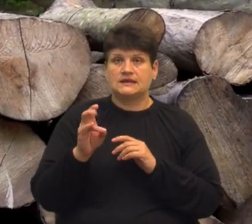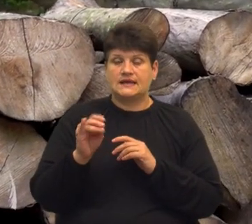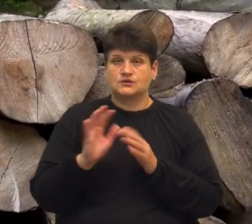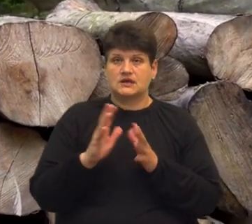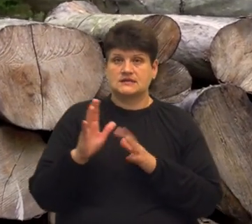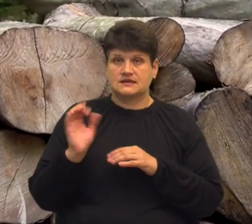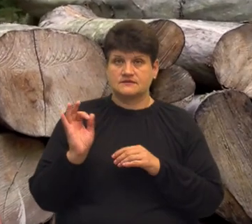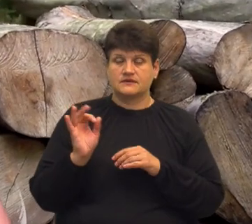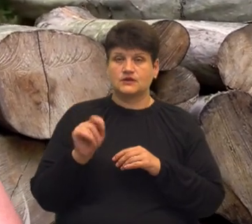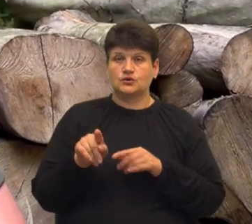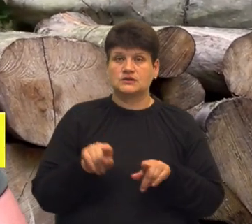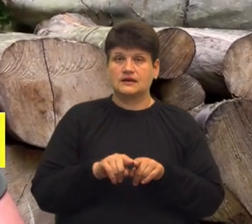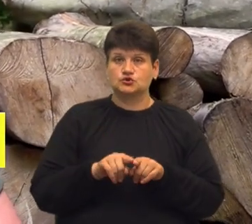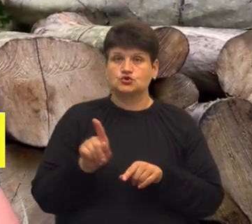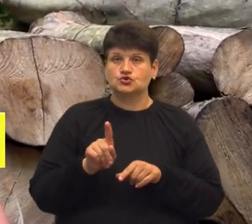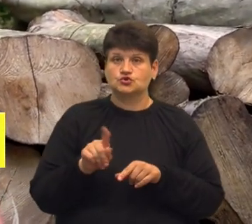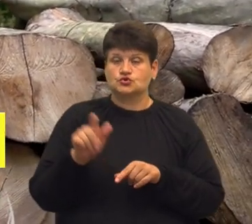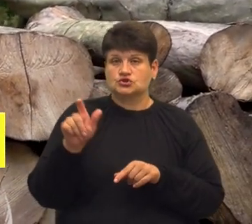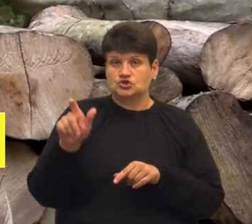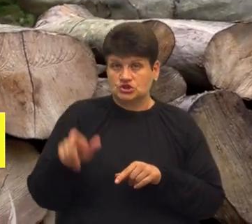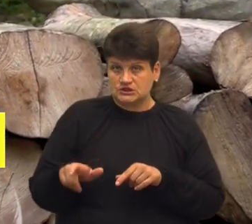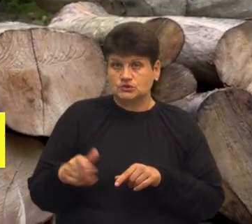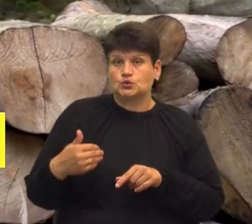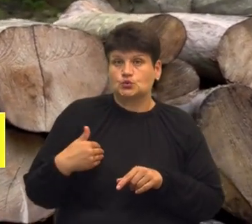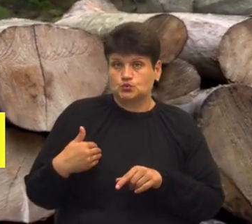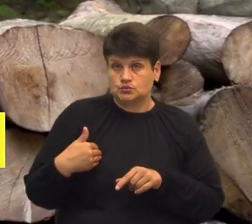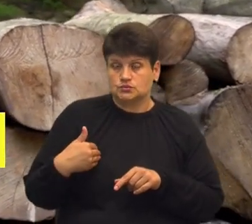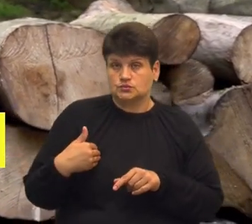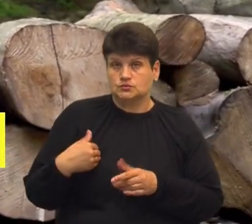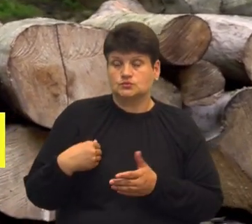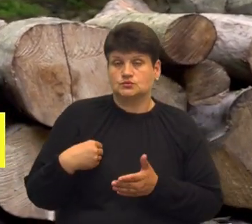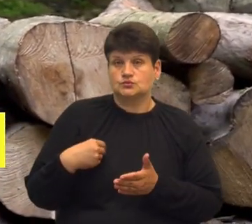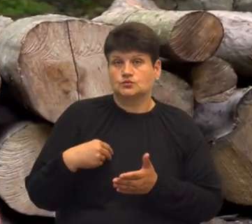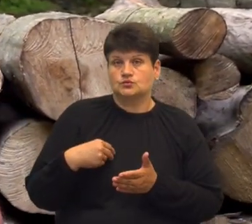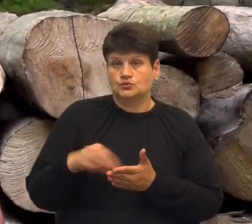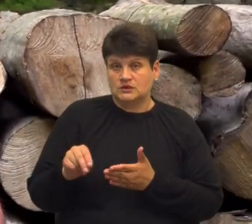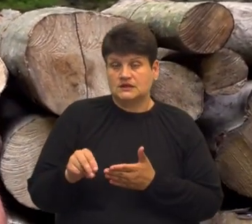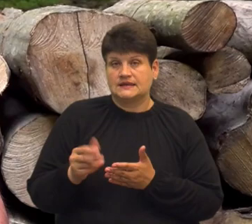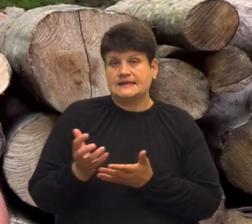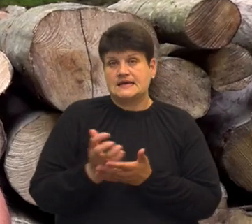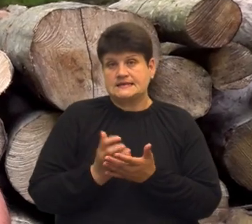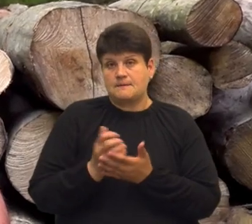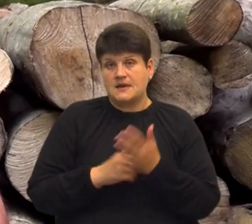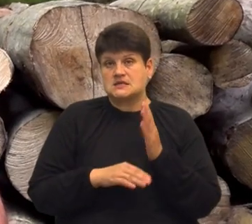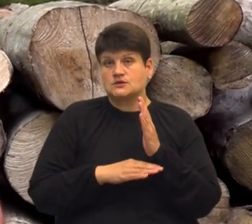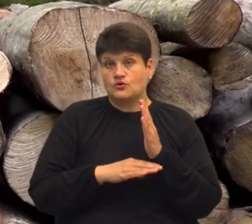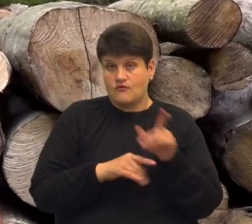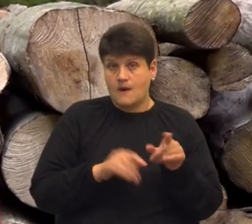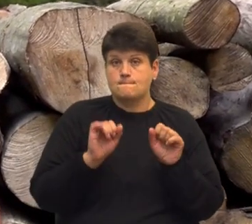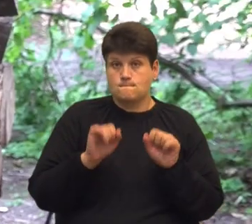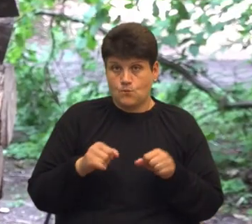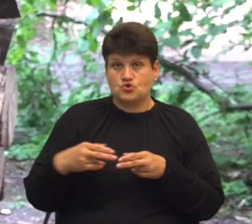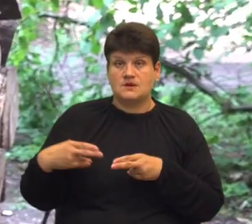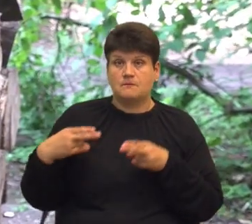способу, що житель, який має намір зробити запас дров для опалення на зиму, може приїхати